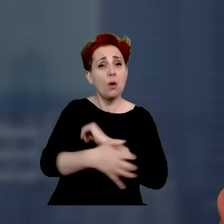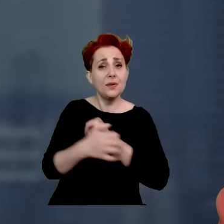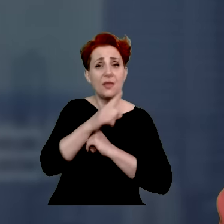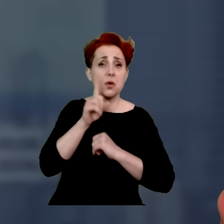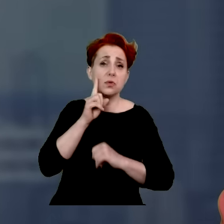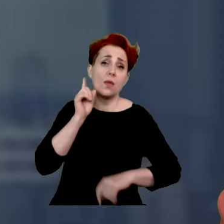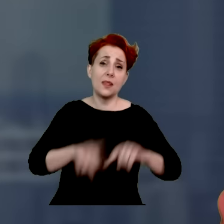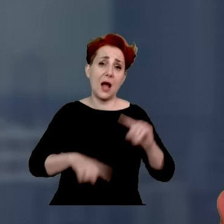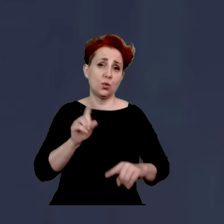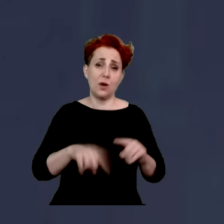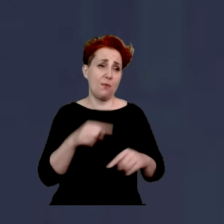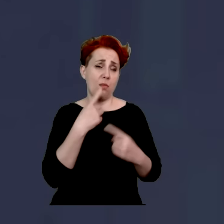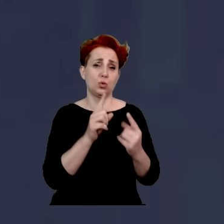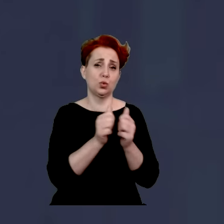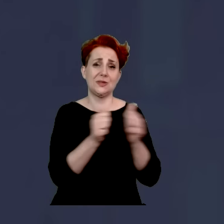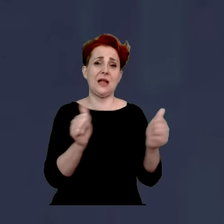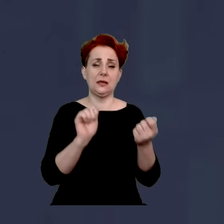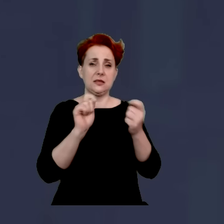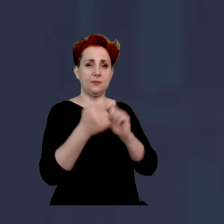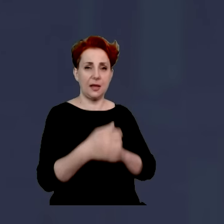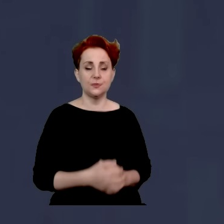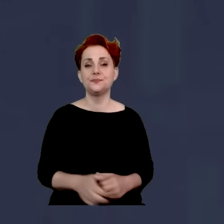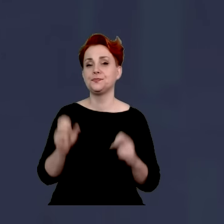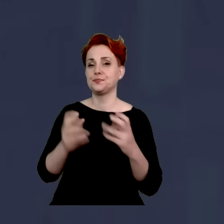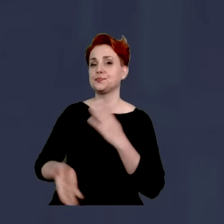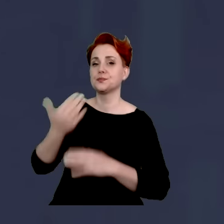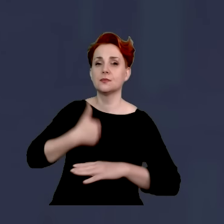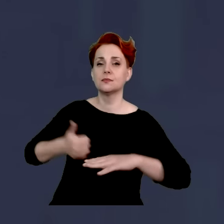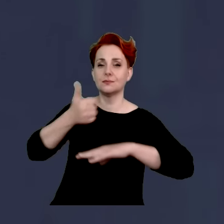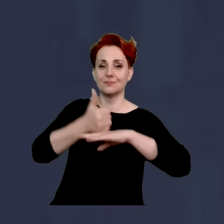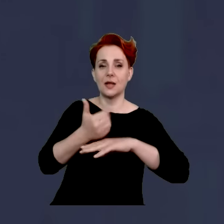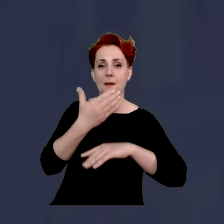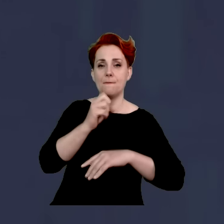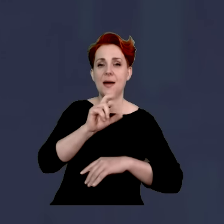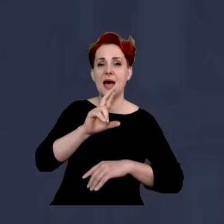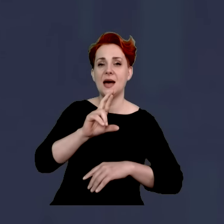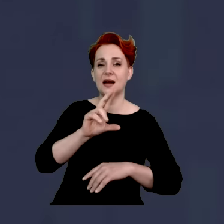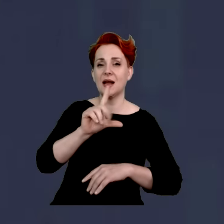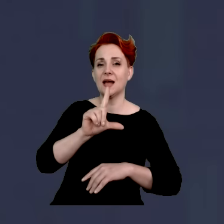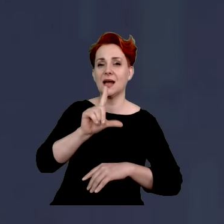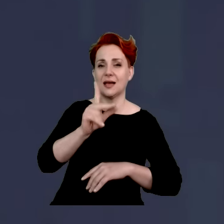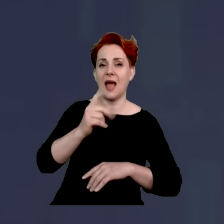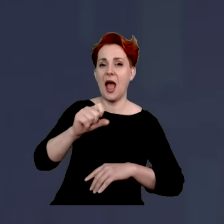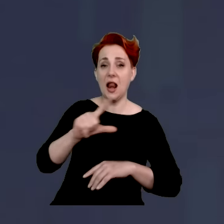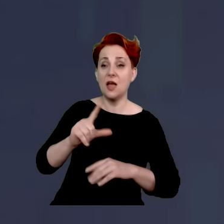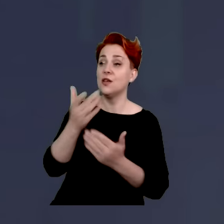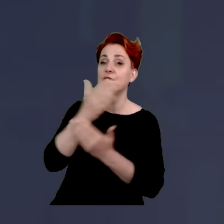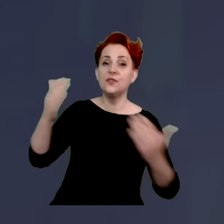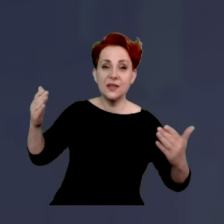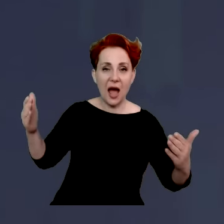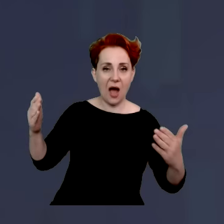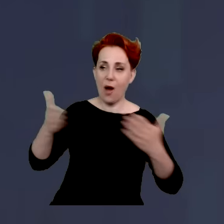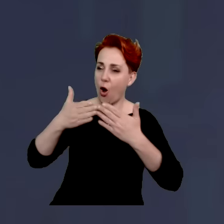naturalnie to zdanie zmienił. Tak, proszę Pani, wtedy, kiedy kanclerz Angela Merkel właśnie robiła tę politykę otwartych drzwi i hercyś Wilkomen to ten król ówczesnej